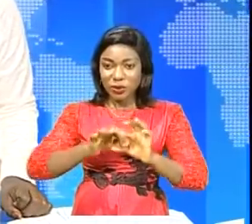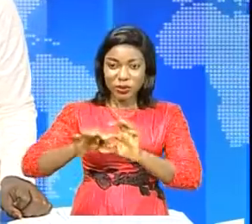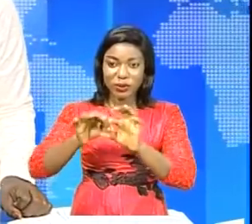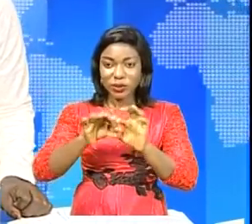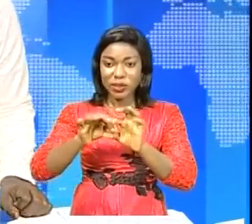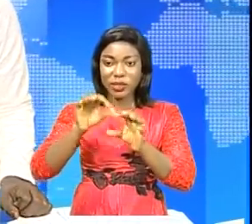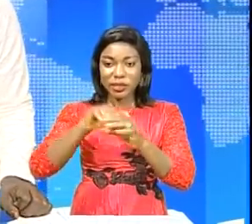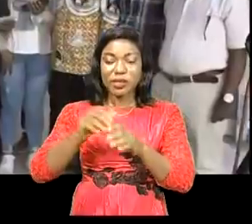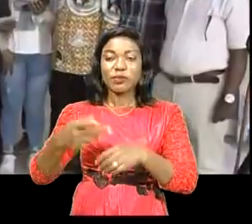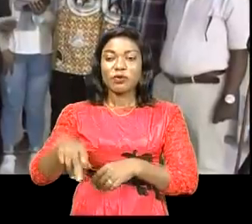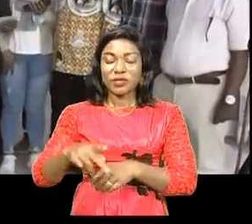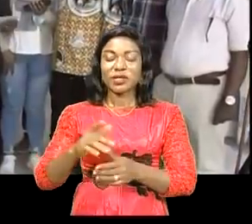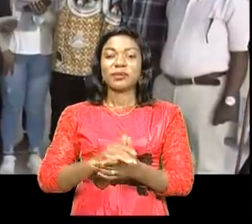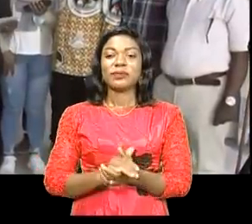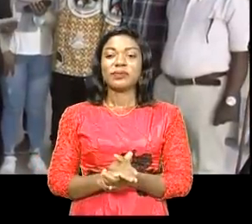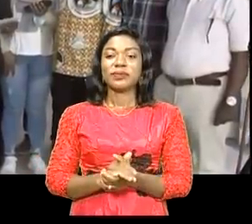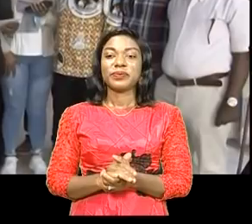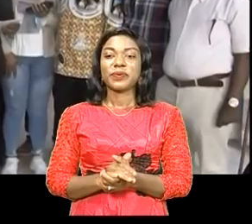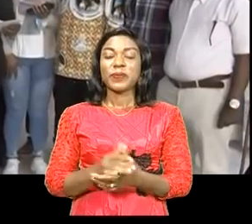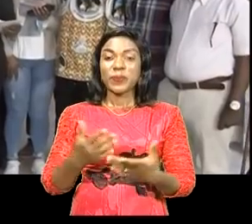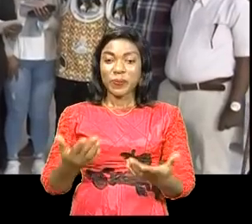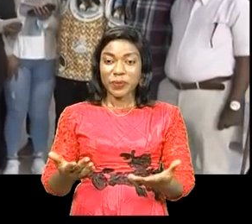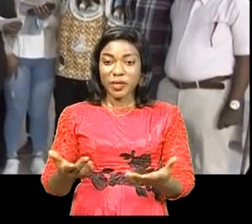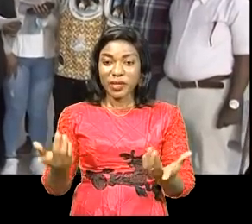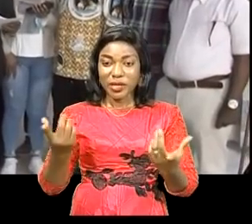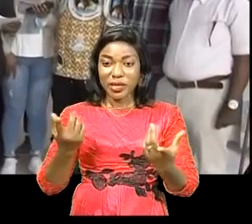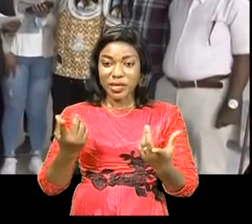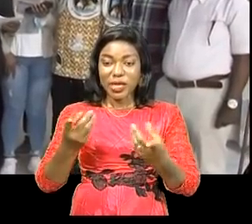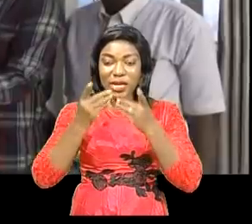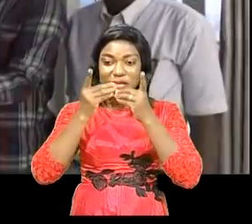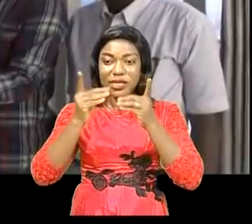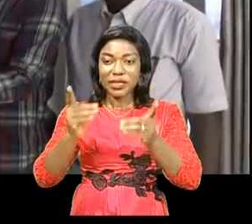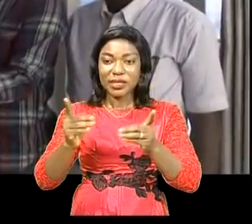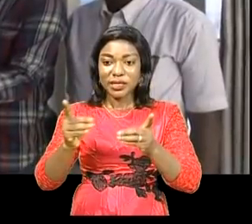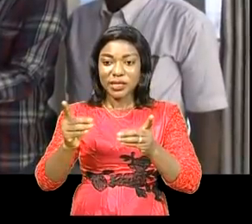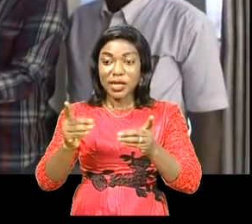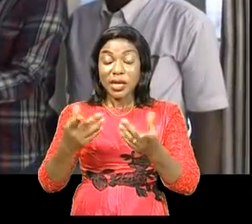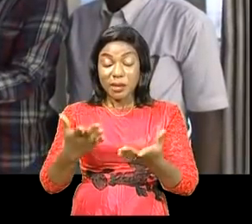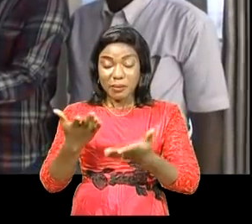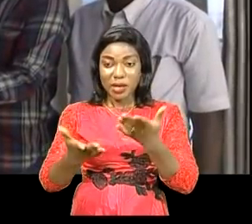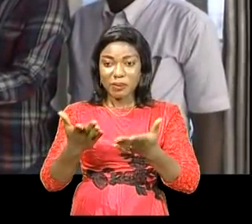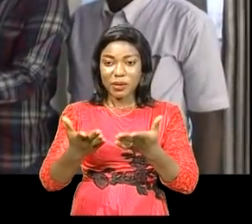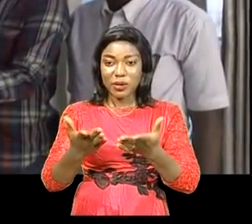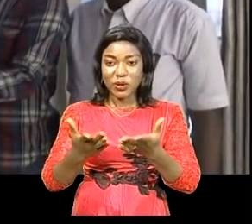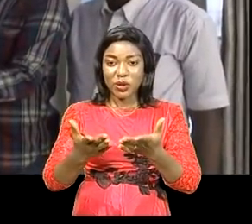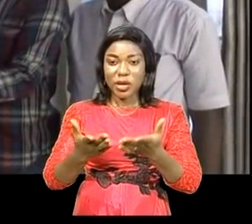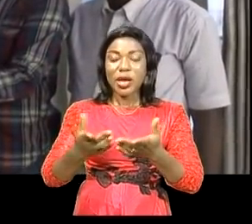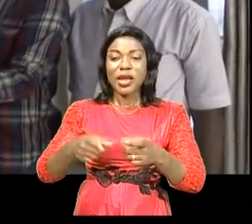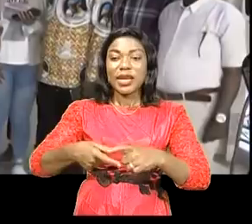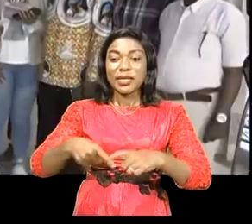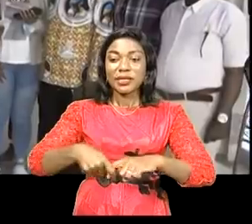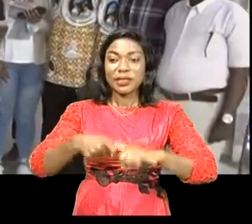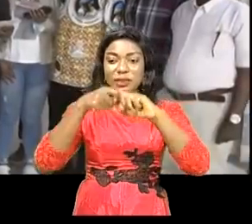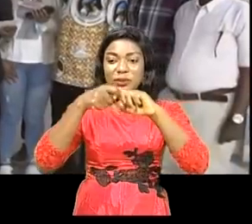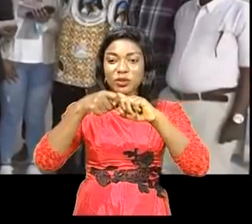il ressort la déclaration politique suivante consécutivement à la déchéance du gouverneur et